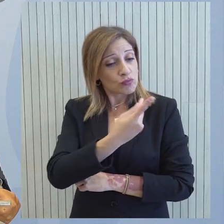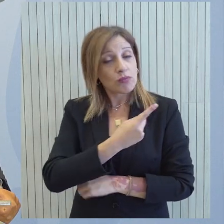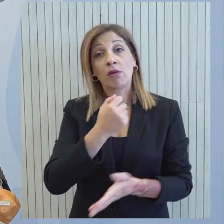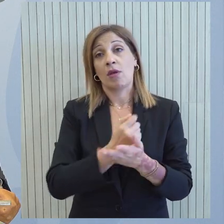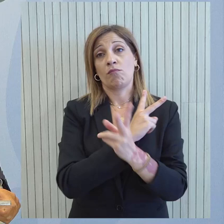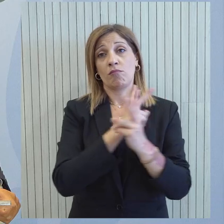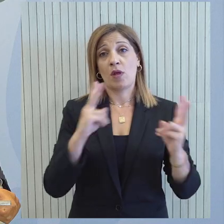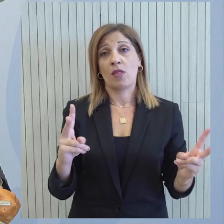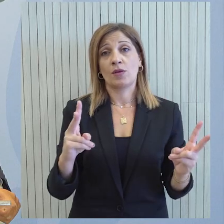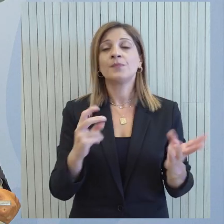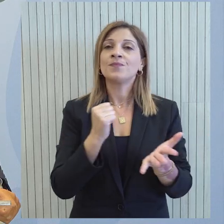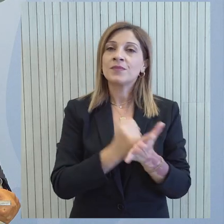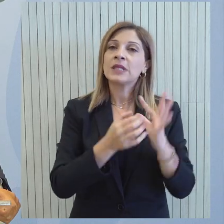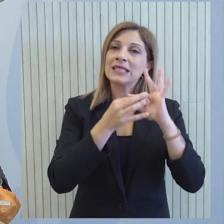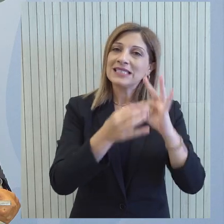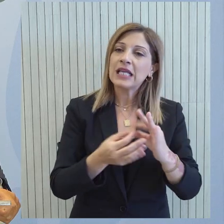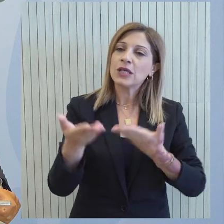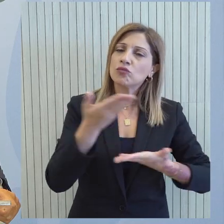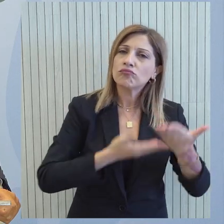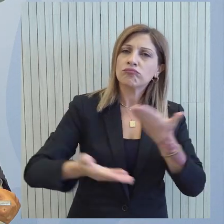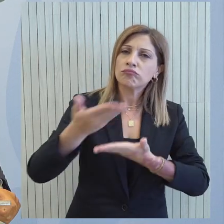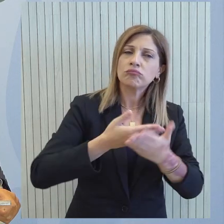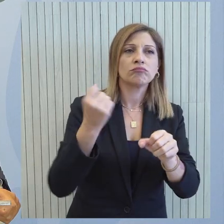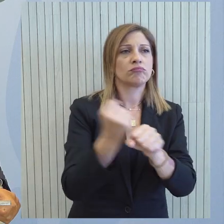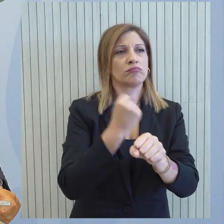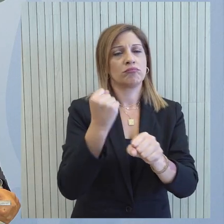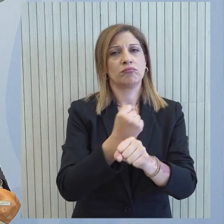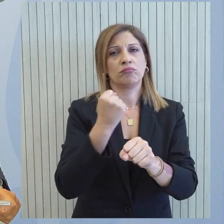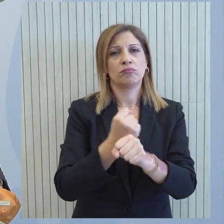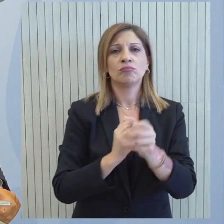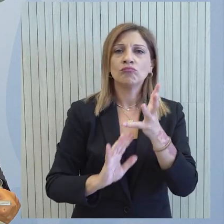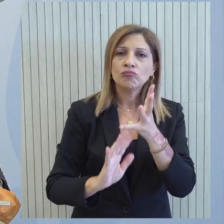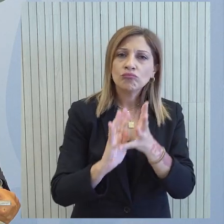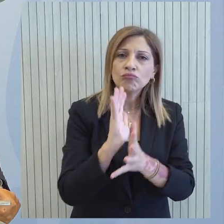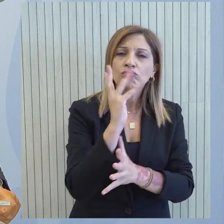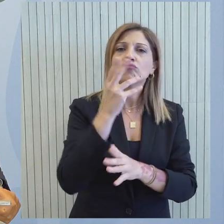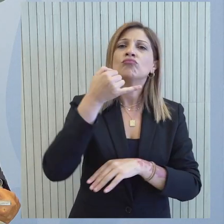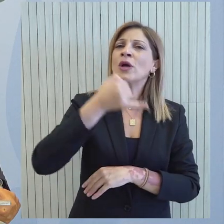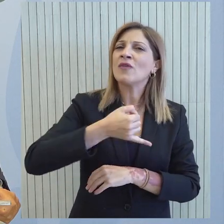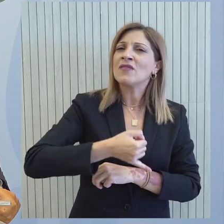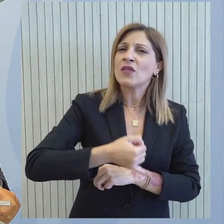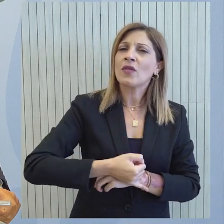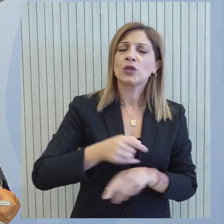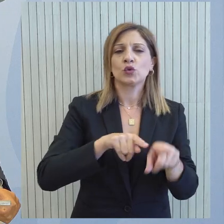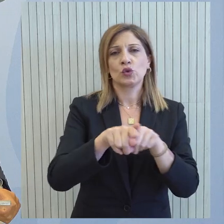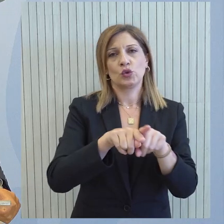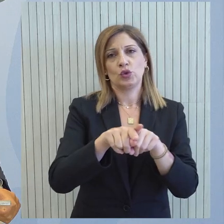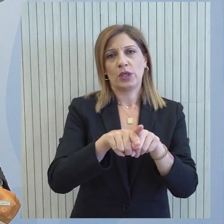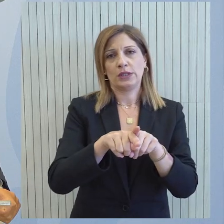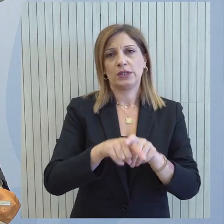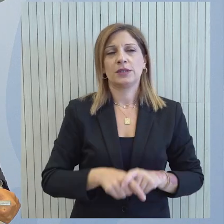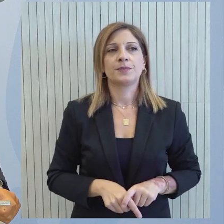συμφέροντα και την διαφάνεια και βεβαίως συνεχίζουμε να εργαζόμαστε για την περαιτέρω προώθηση και εμβάθυνση των